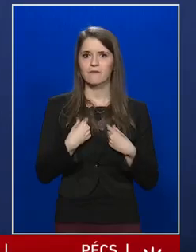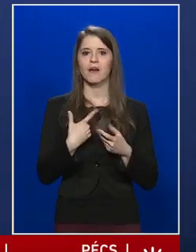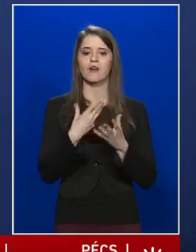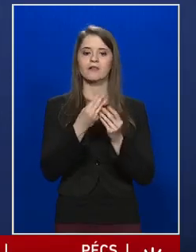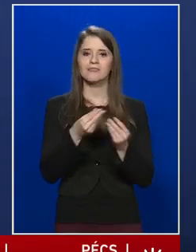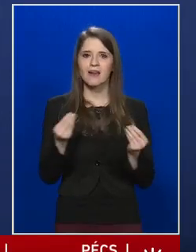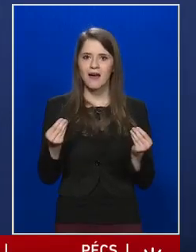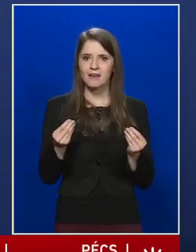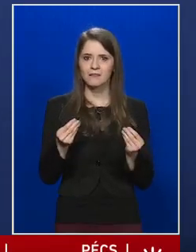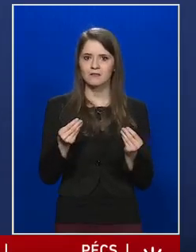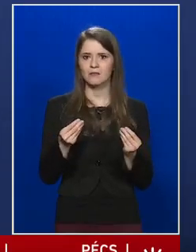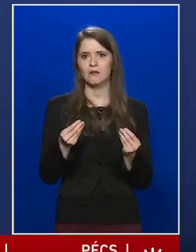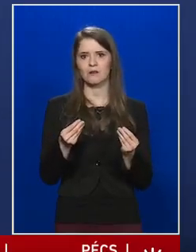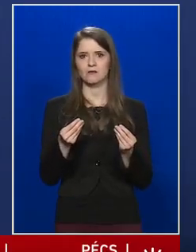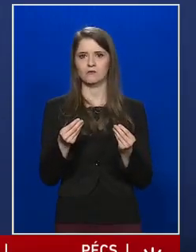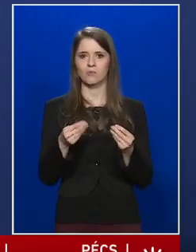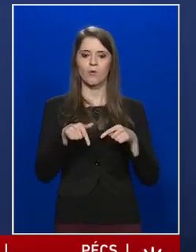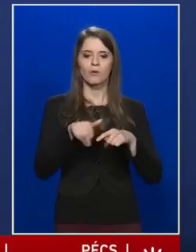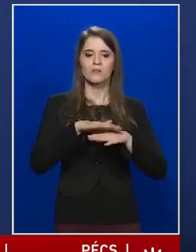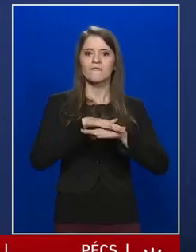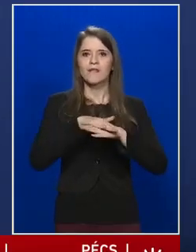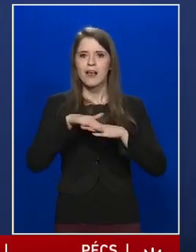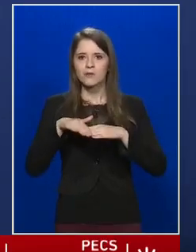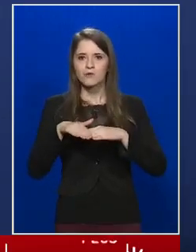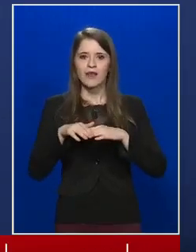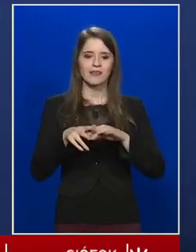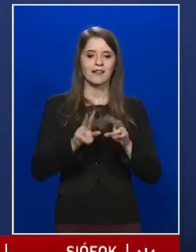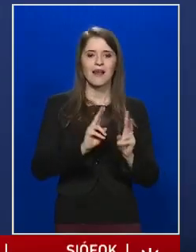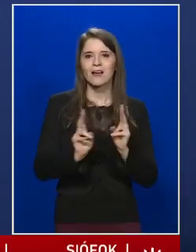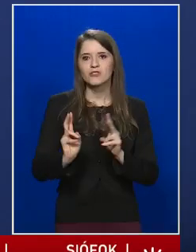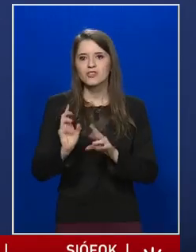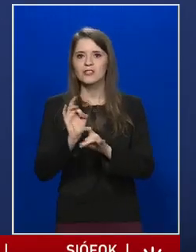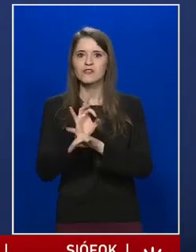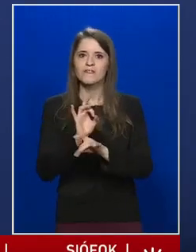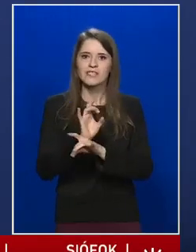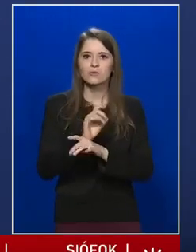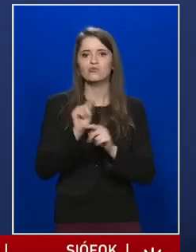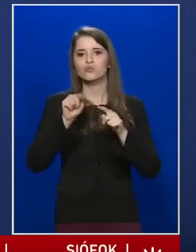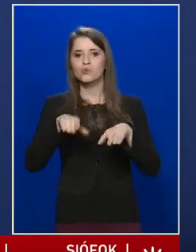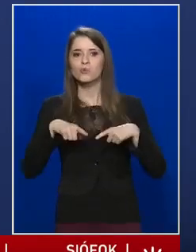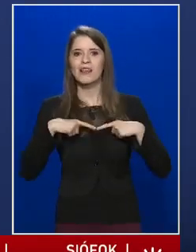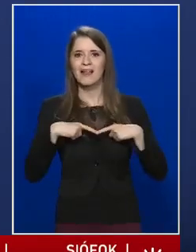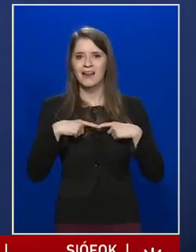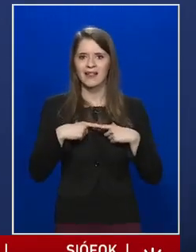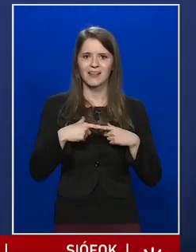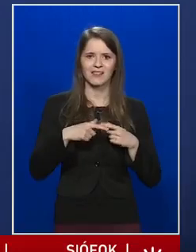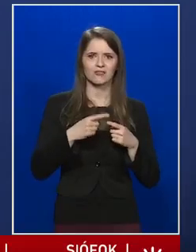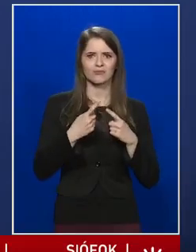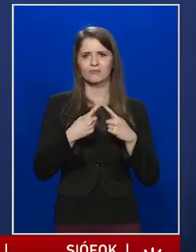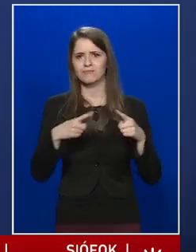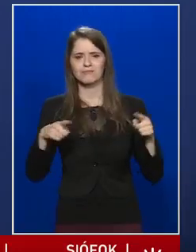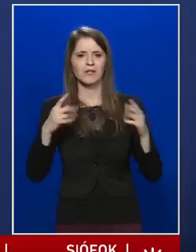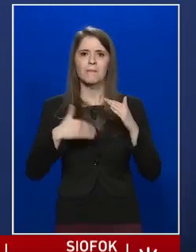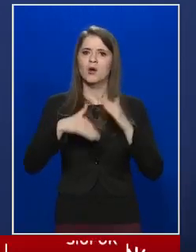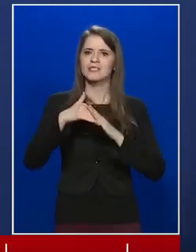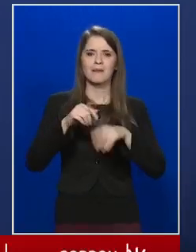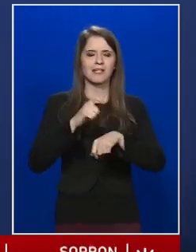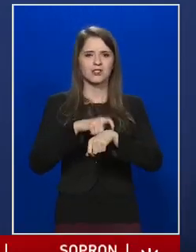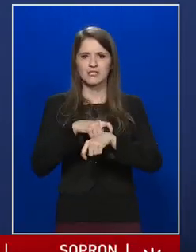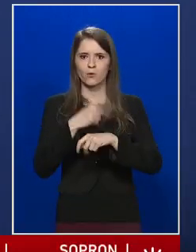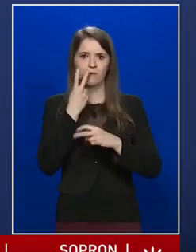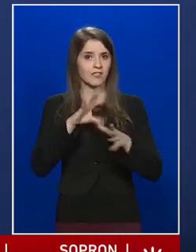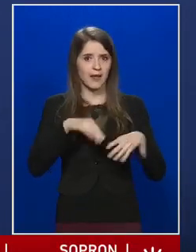tárgyakon lehetséges vírus túlélésnek a mindenféle maximális idejét,